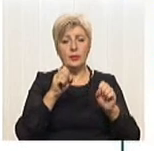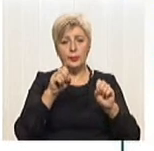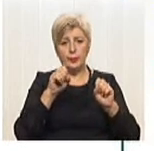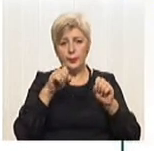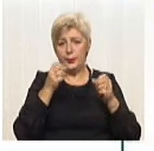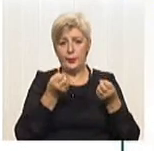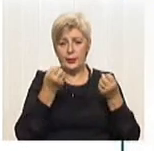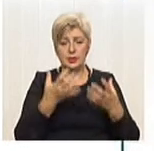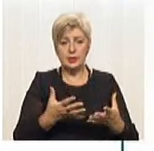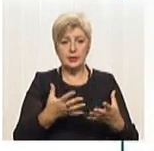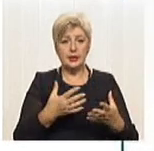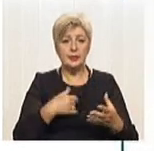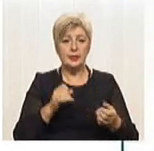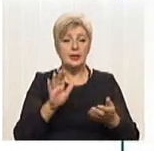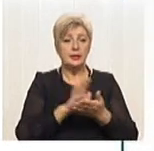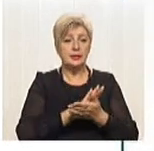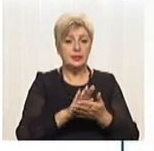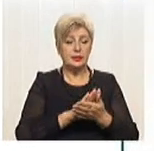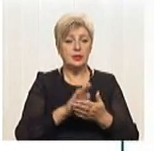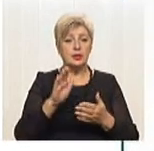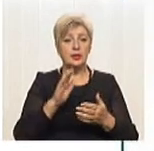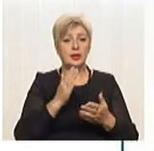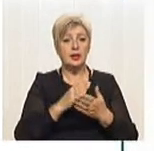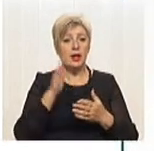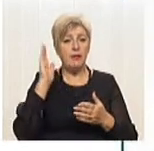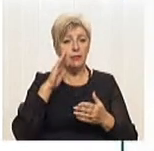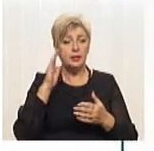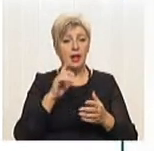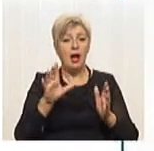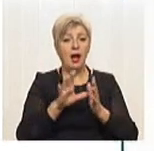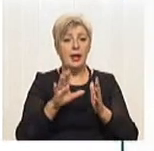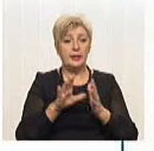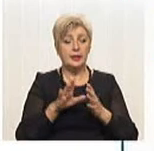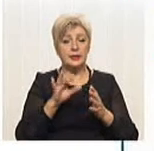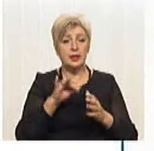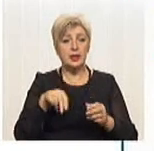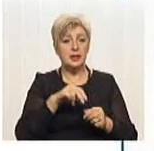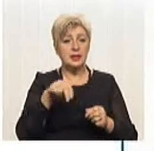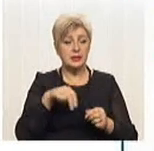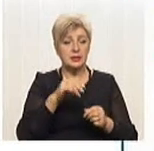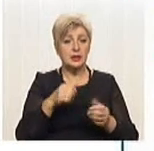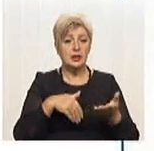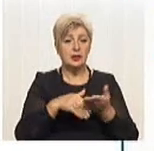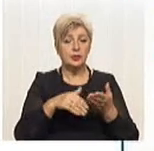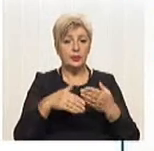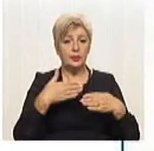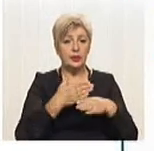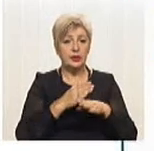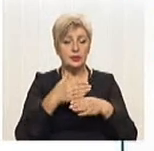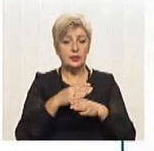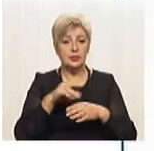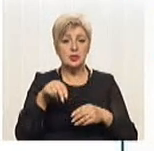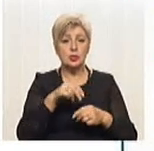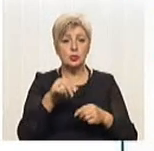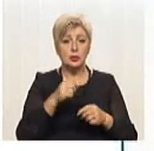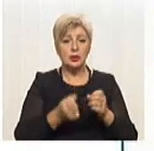гідрохвориту з незаражуючого елемента є вода, електрика і сіль. За допомогою розщеплення електрикою солі